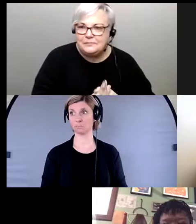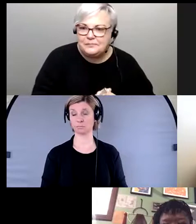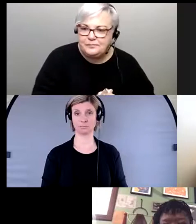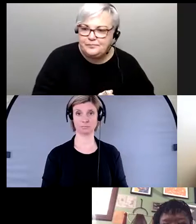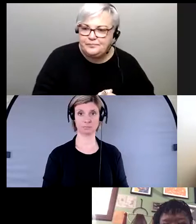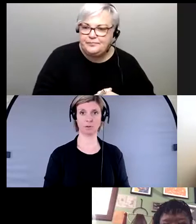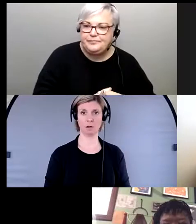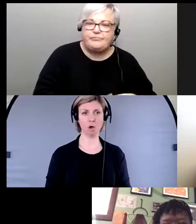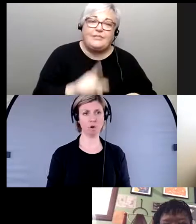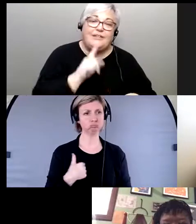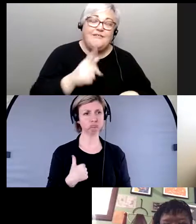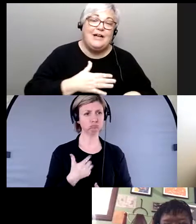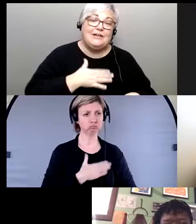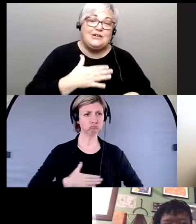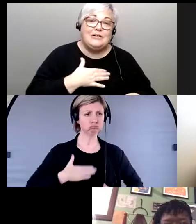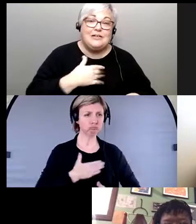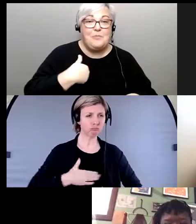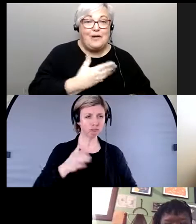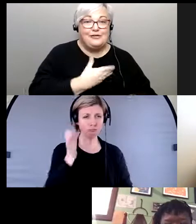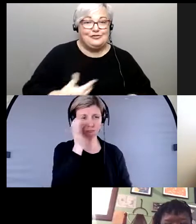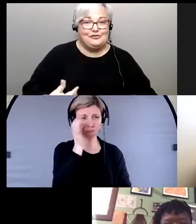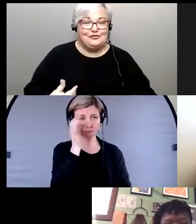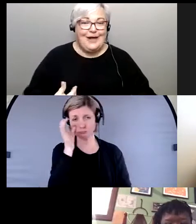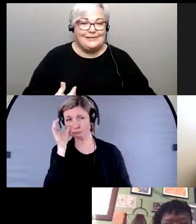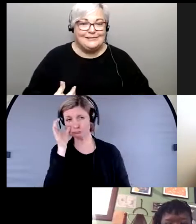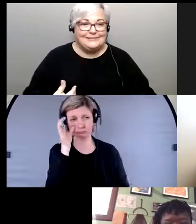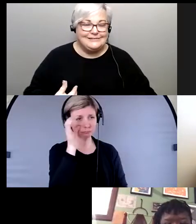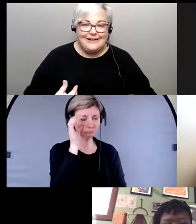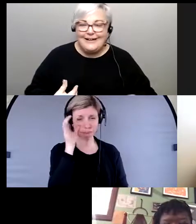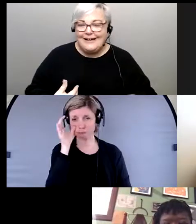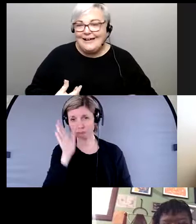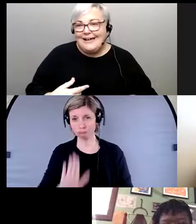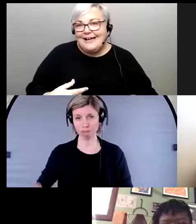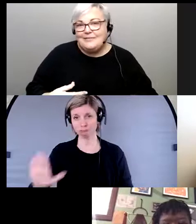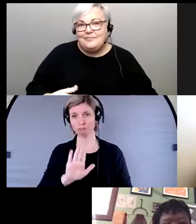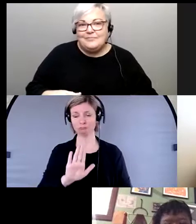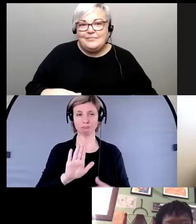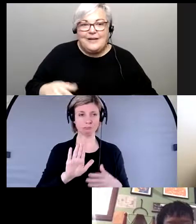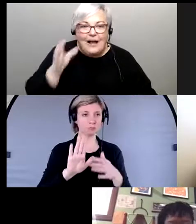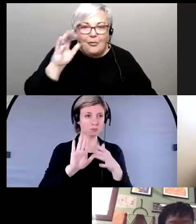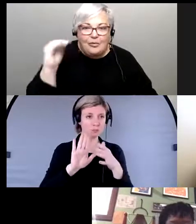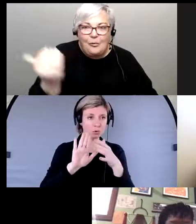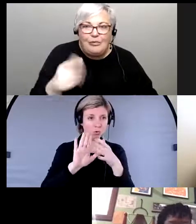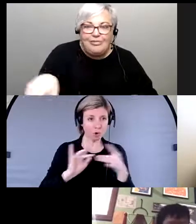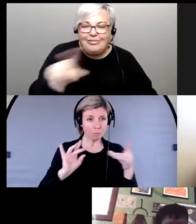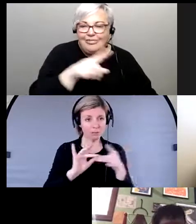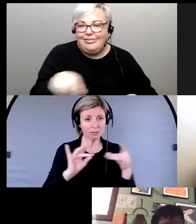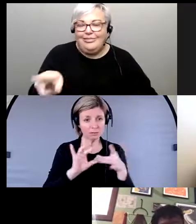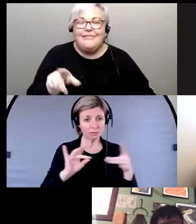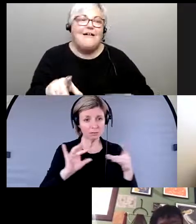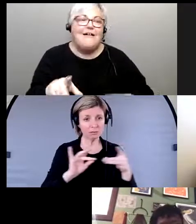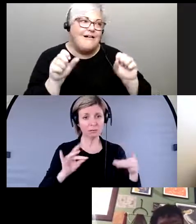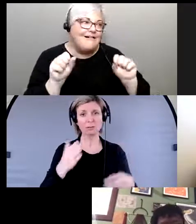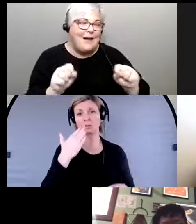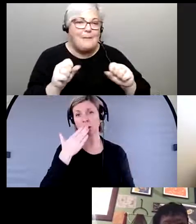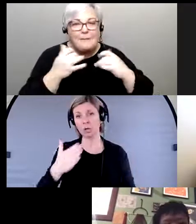je suis très contente d'avoir eu l'opportunité d'entendre ce que tout le monde a dit et de pouvoir